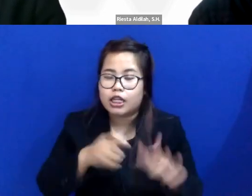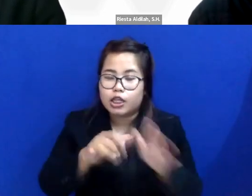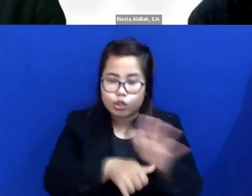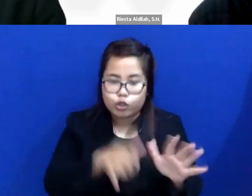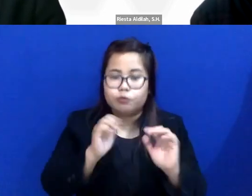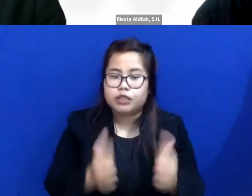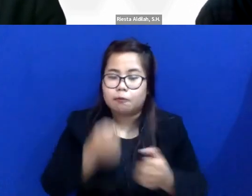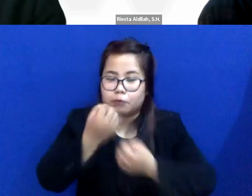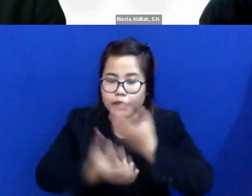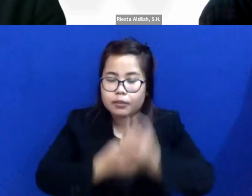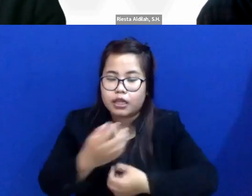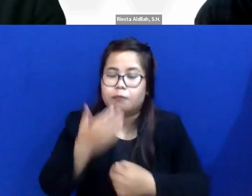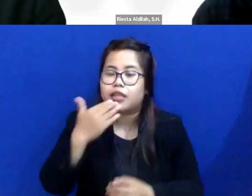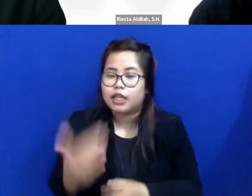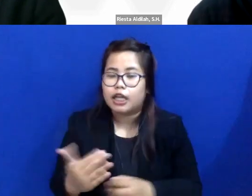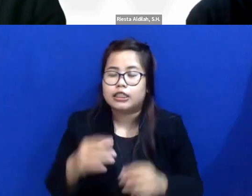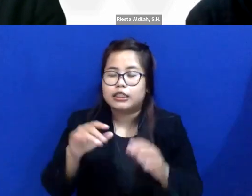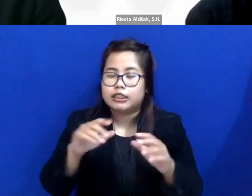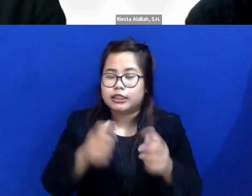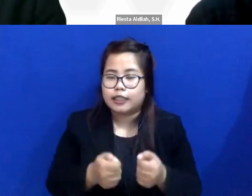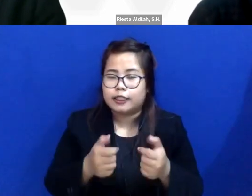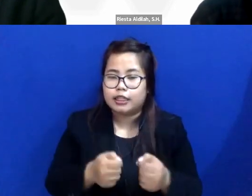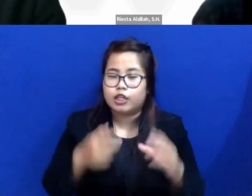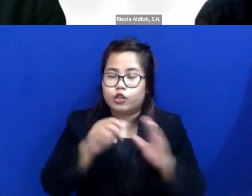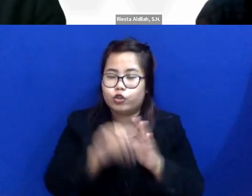pertanyaannya ya kolom tab di YouTube.